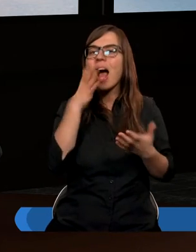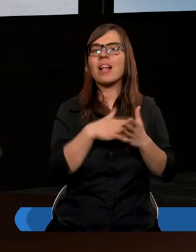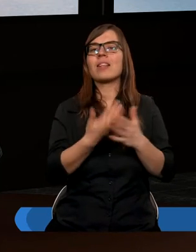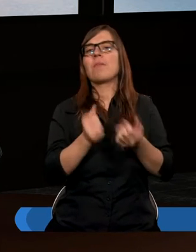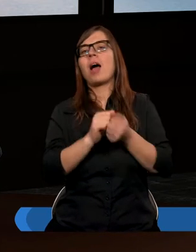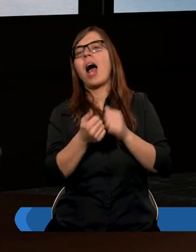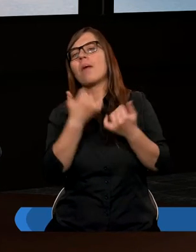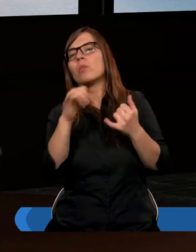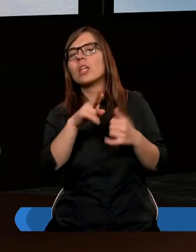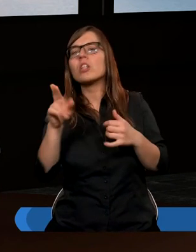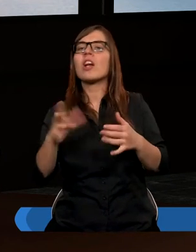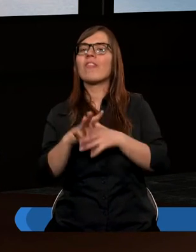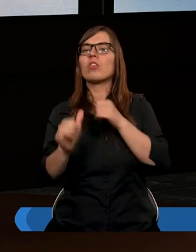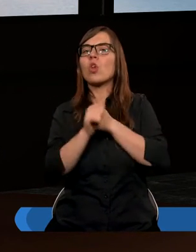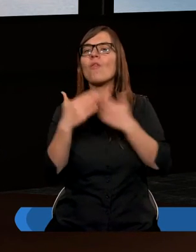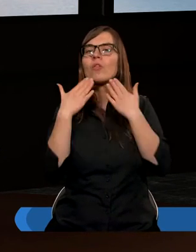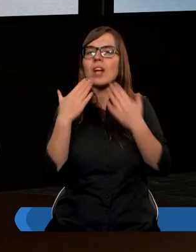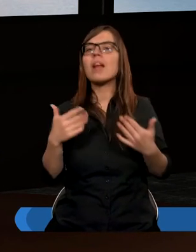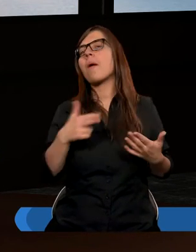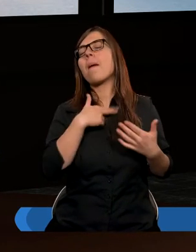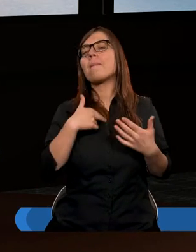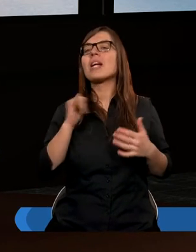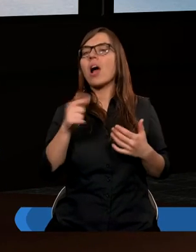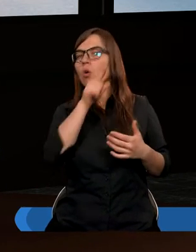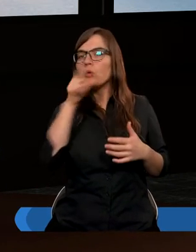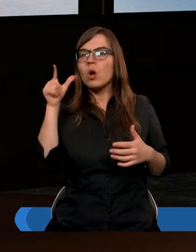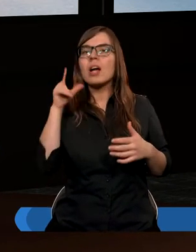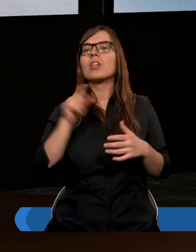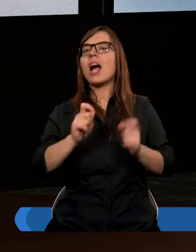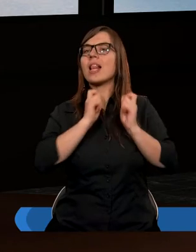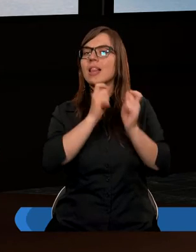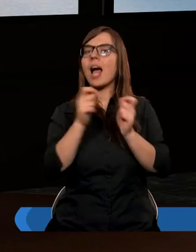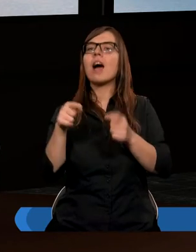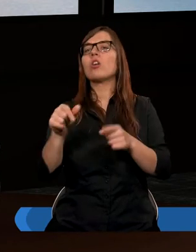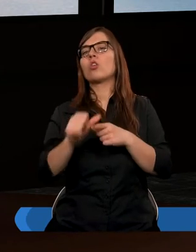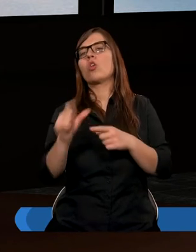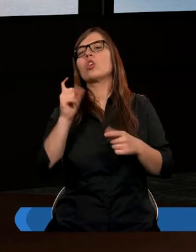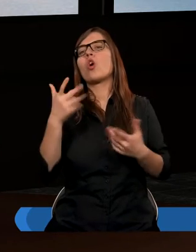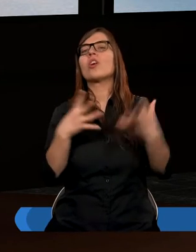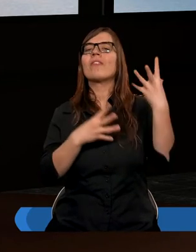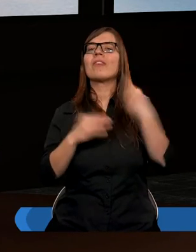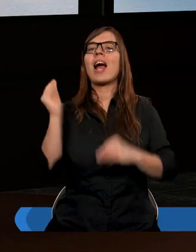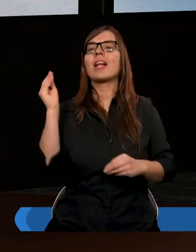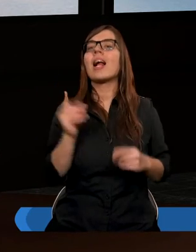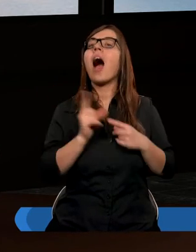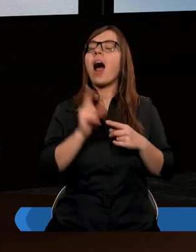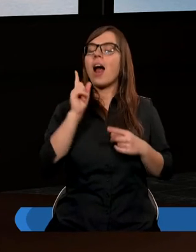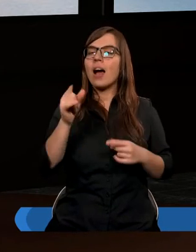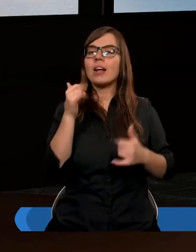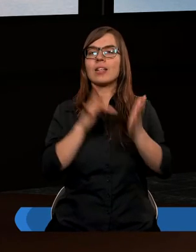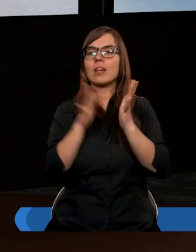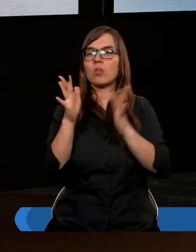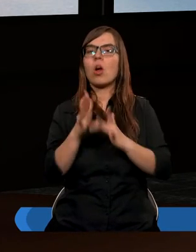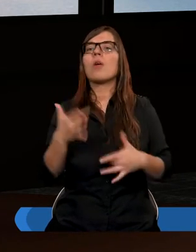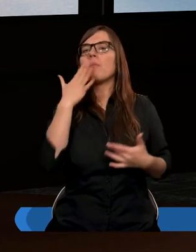wdzięczności swojej, prawda? A więc my jako ludzie uważamy, że dar to coś już więcej. A Jezus